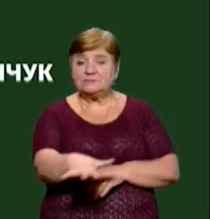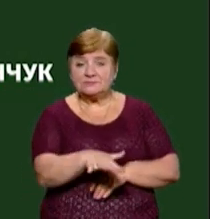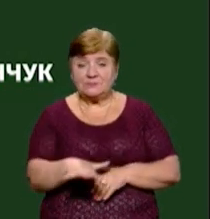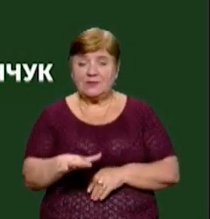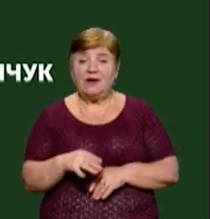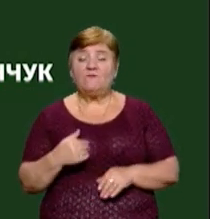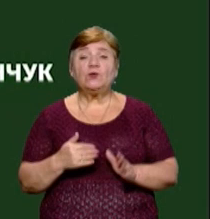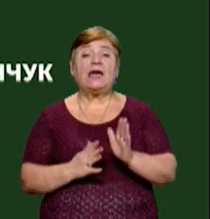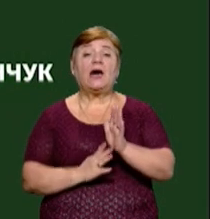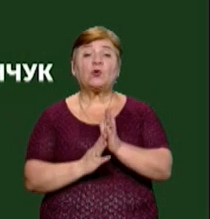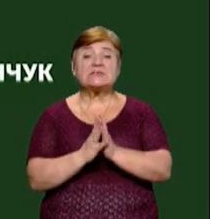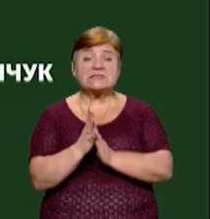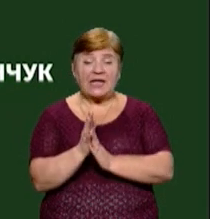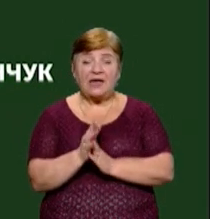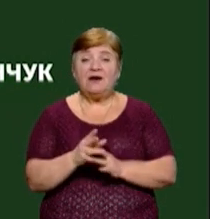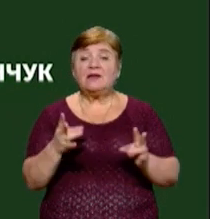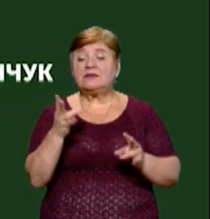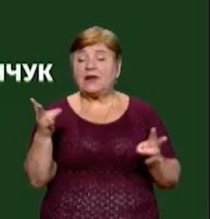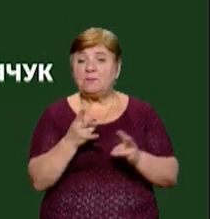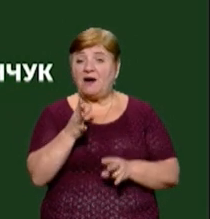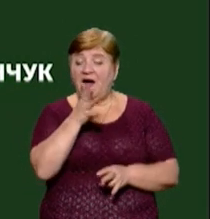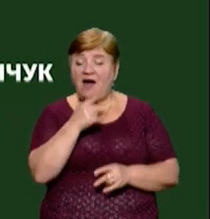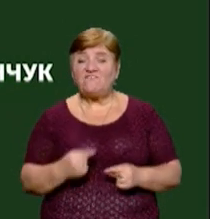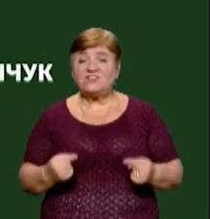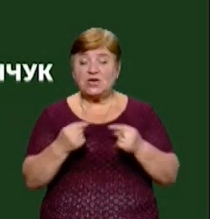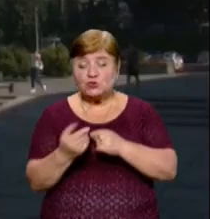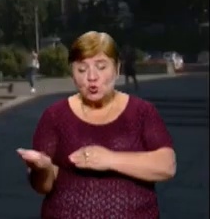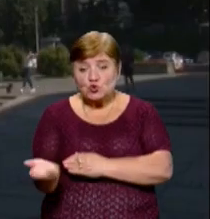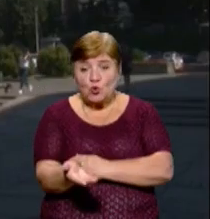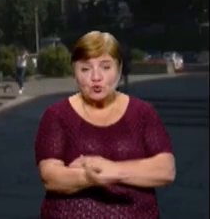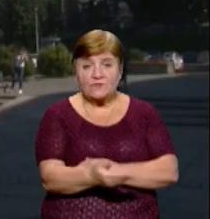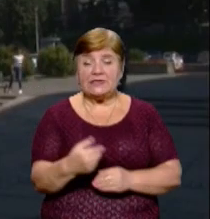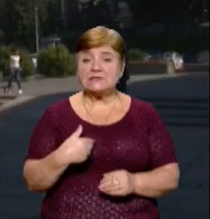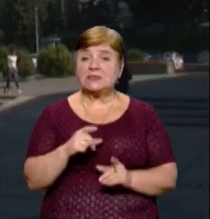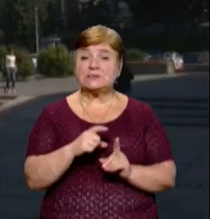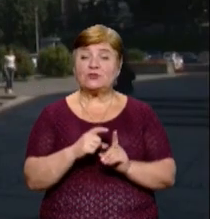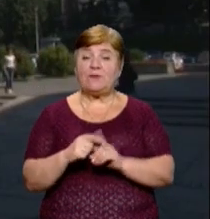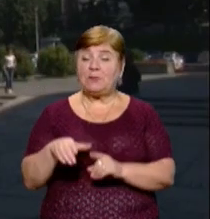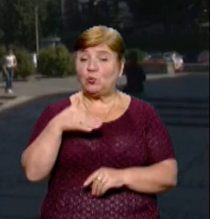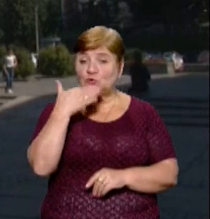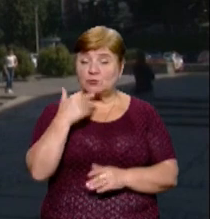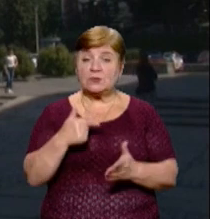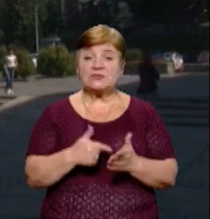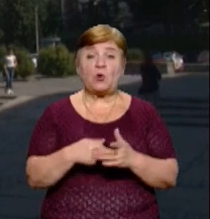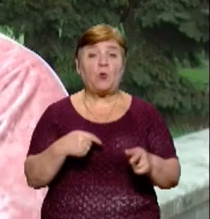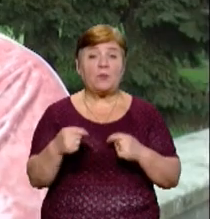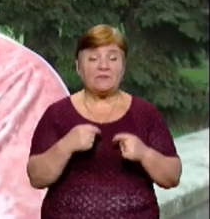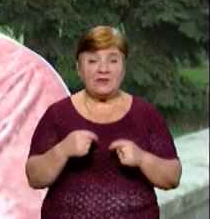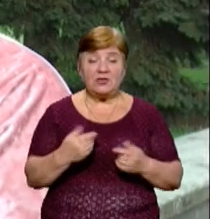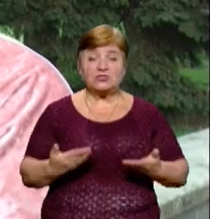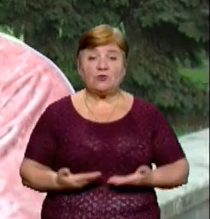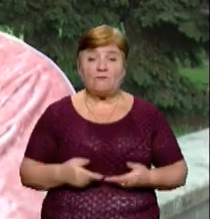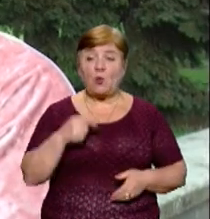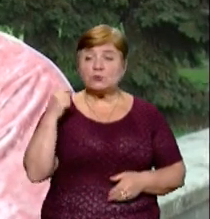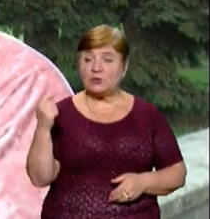де вона може рости, вчасно скошувати, не давати їй зацвісти. За словами начальниці Ужгородського міського управління житлово